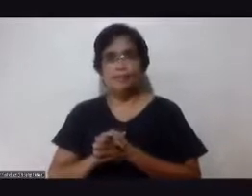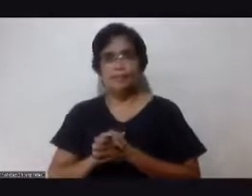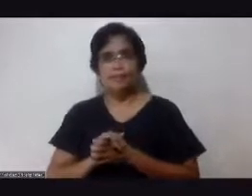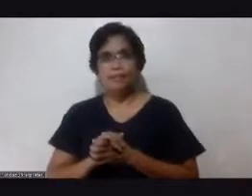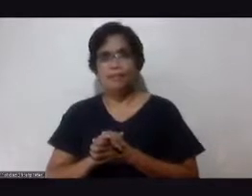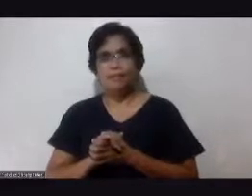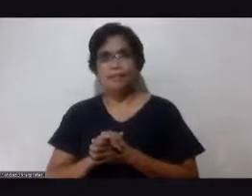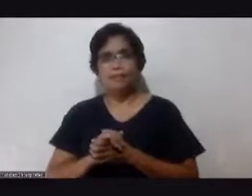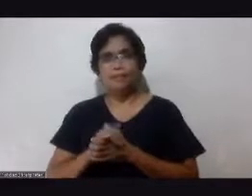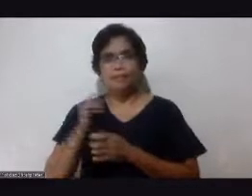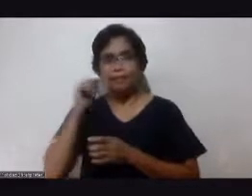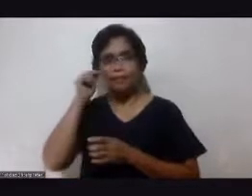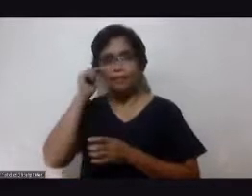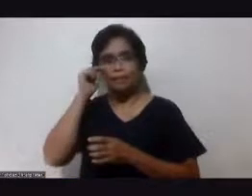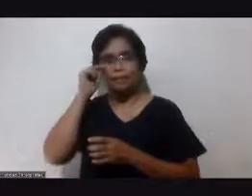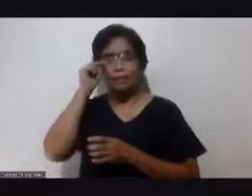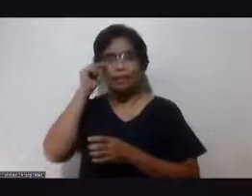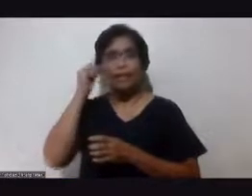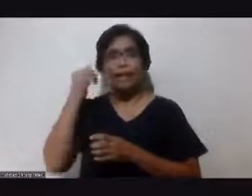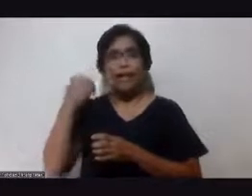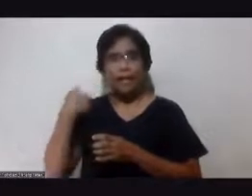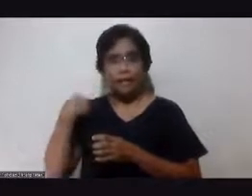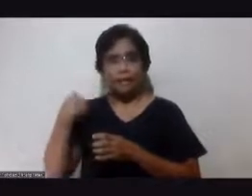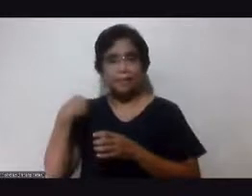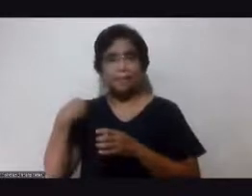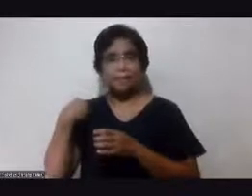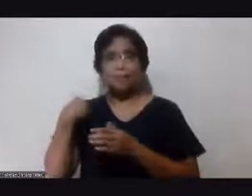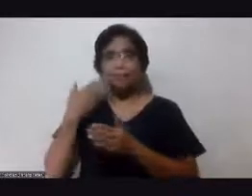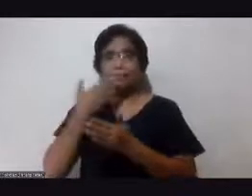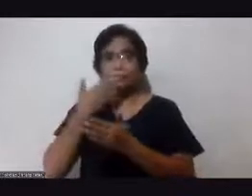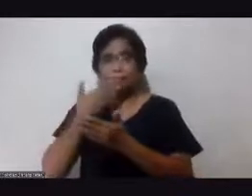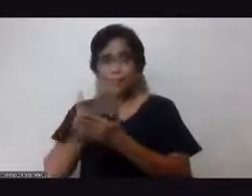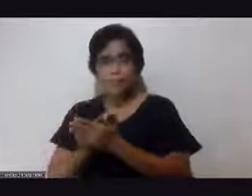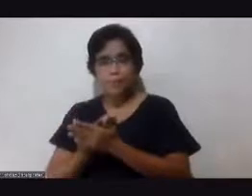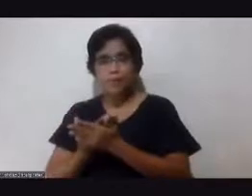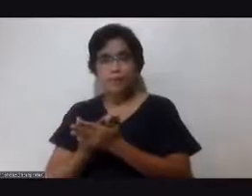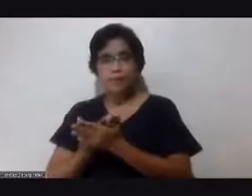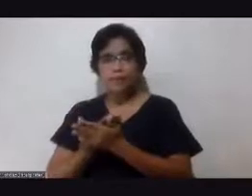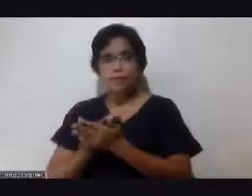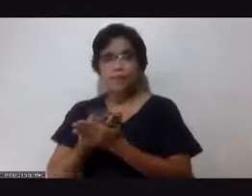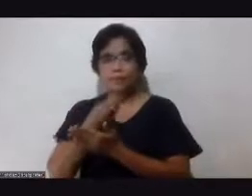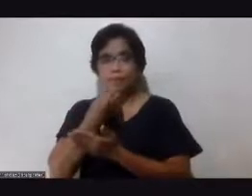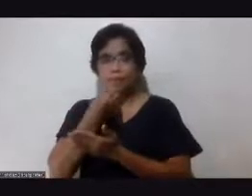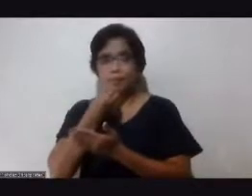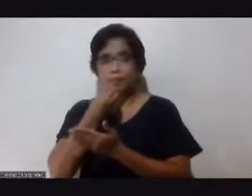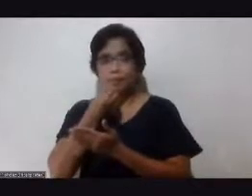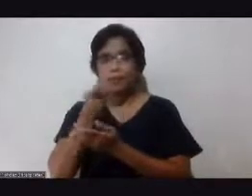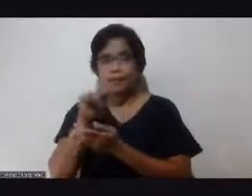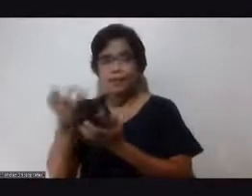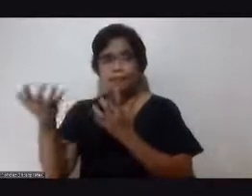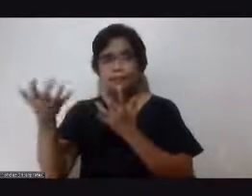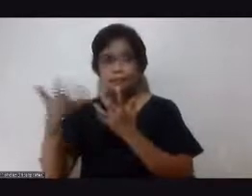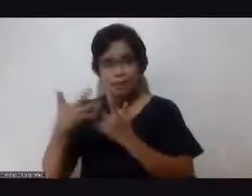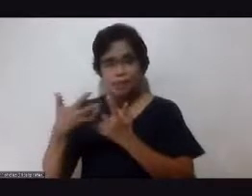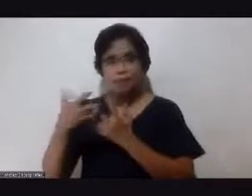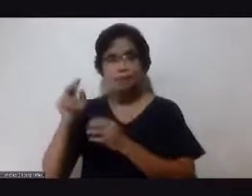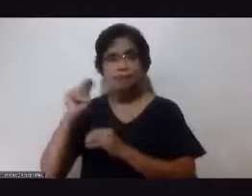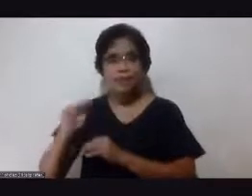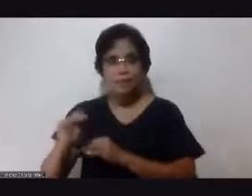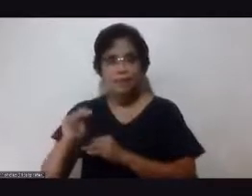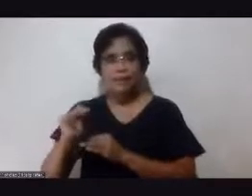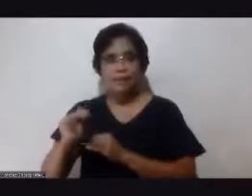Siyempre may merong mas mabuti merong mas mabuti na pagkain na mas bagay sa pangangailangan nyo